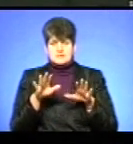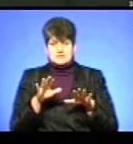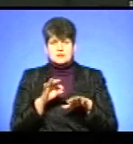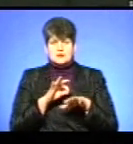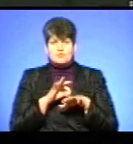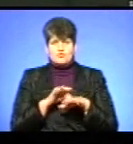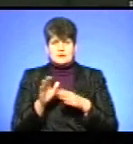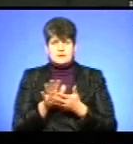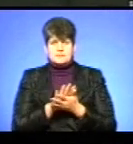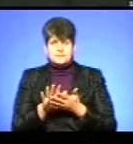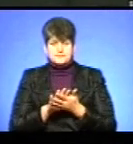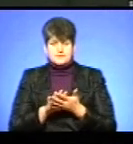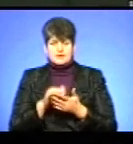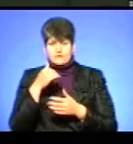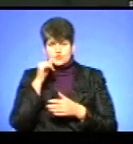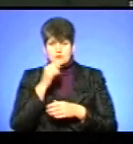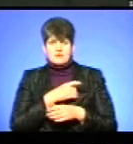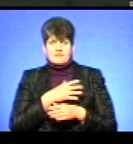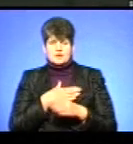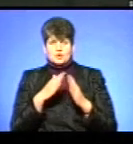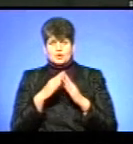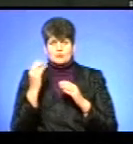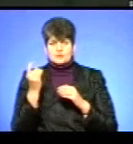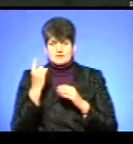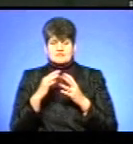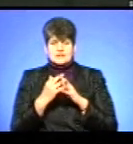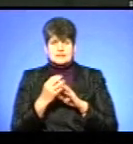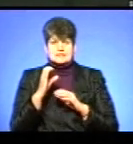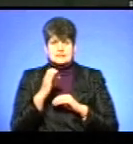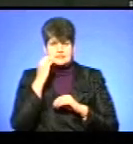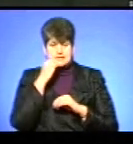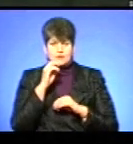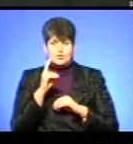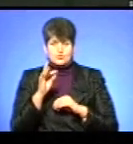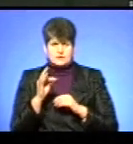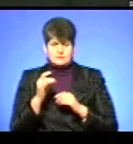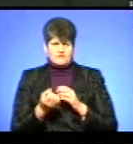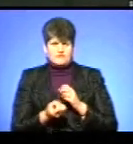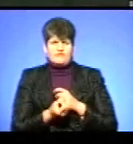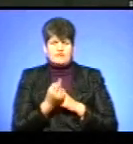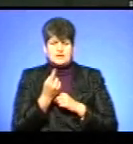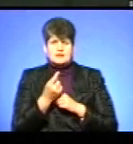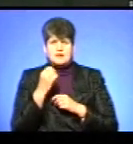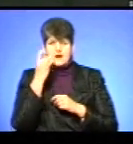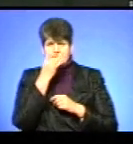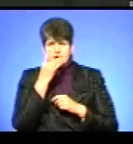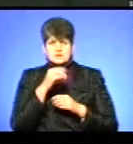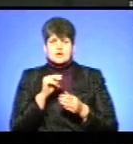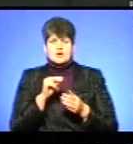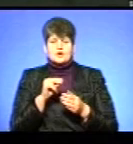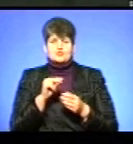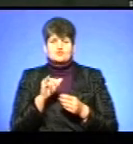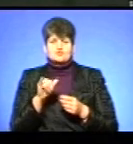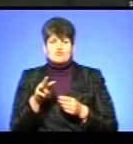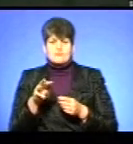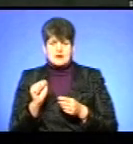дезінфекцію. Зазначу, вчора у приватному домогосподарстві у селі Старий Кокорів зафіксували спалах африканської чуми свиней. Про це нам